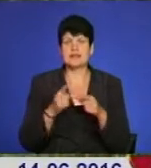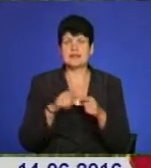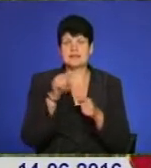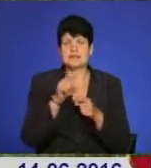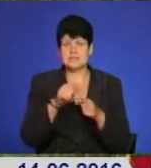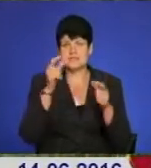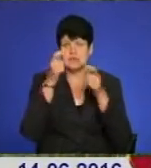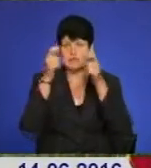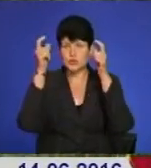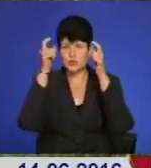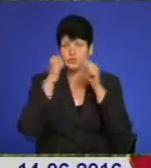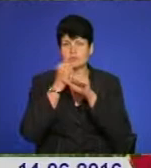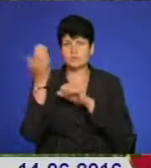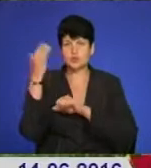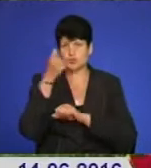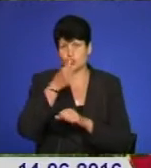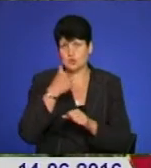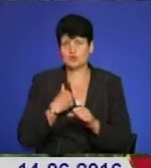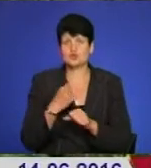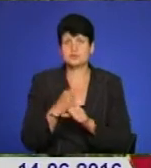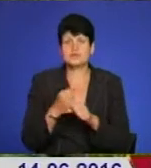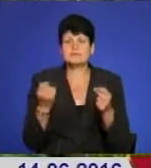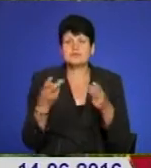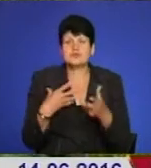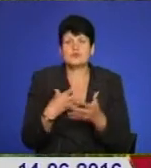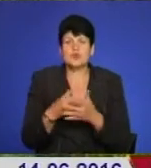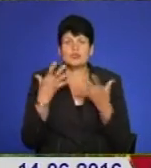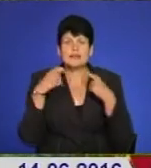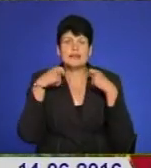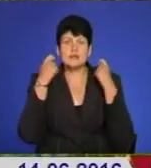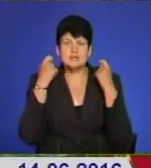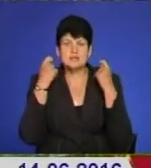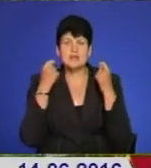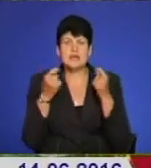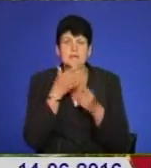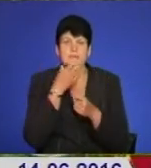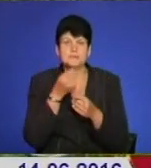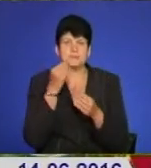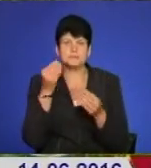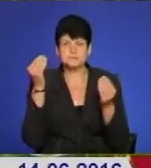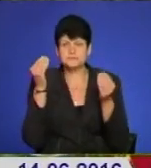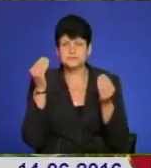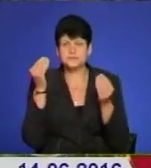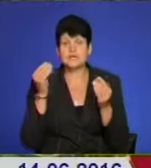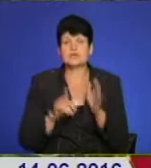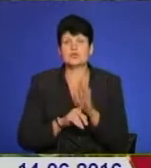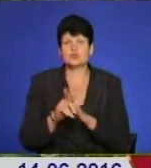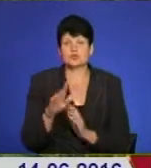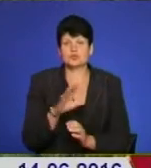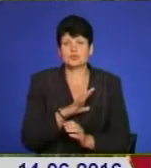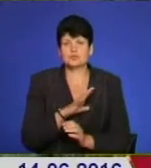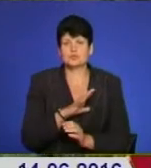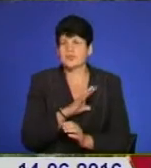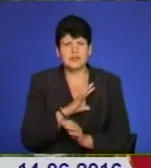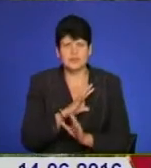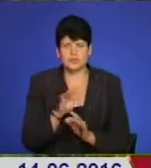виготовлений минулого року, я його робила спеціально до свого дня народження, так як атрибут, прикраса. Він був спочатку, він не мав такого